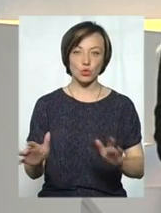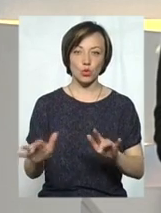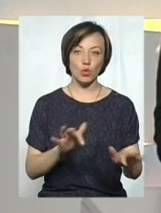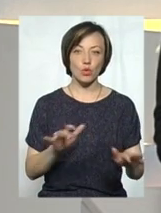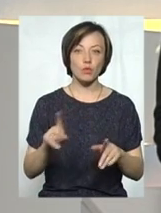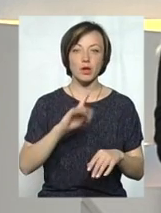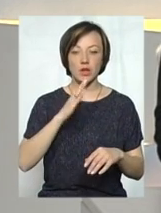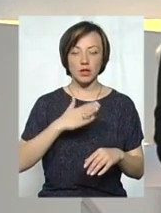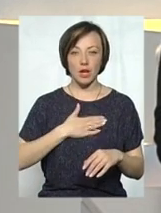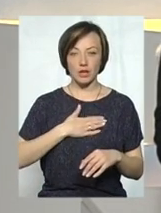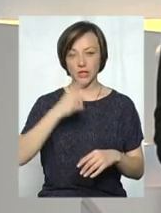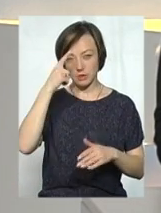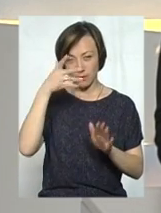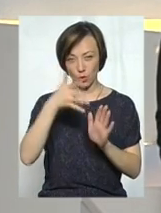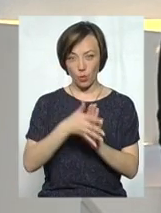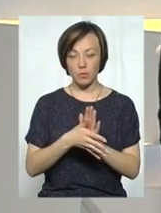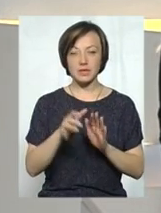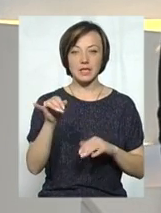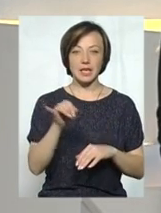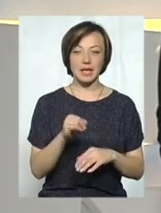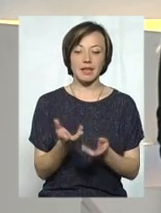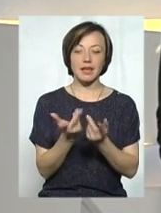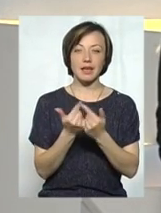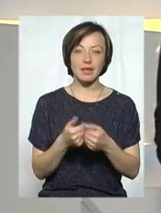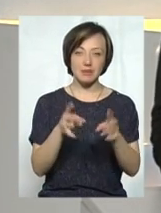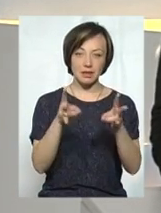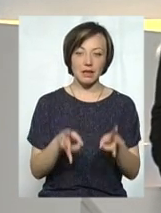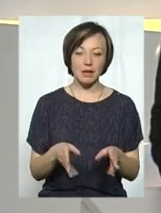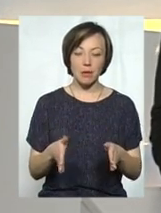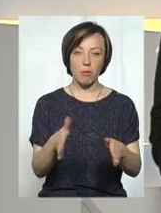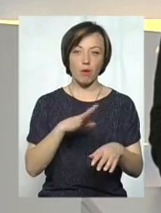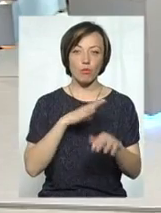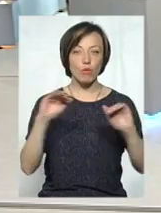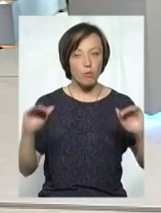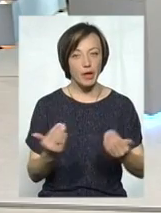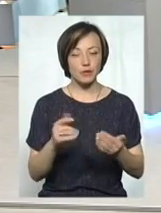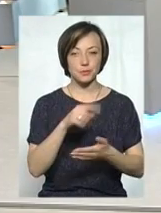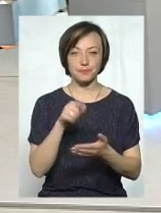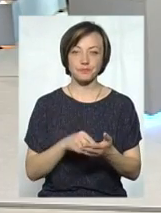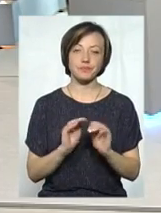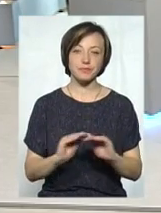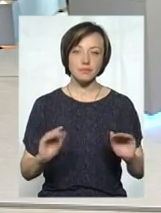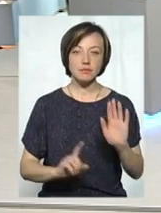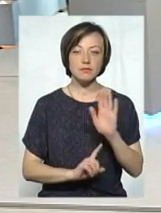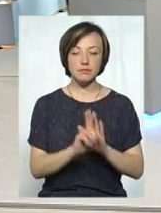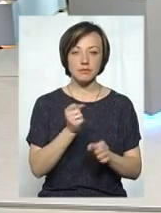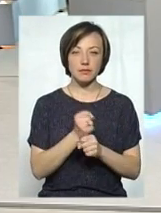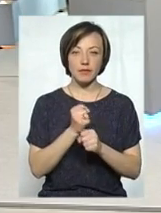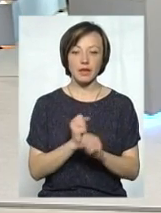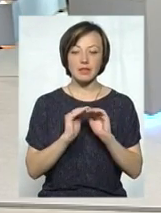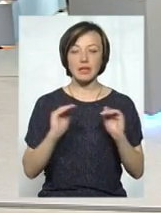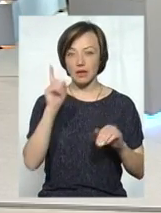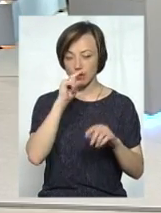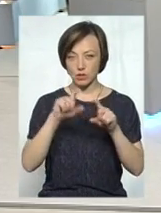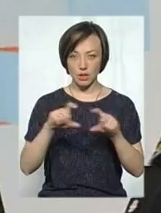наша громадянська свідомість і кількість ДТП була менша? З дітками ми починаємо працювати вже з дитячого